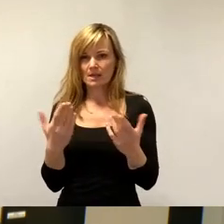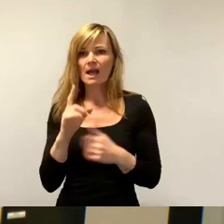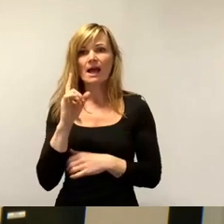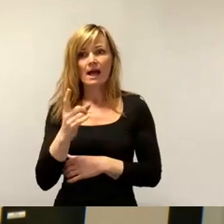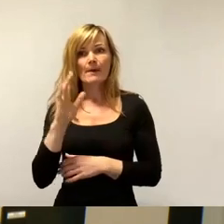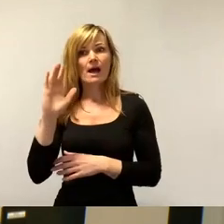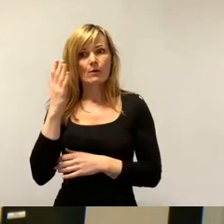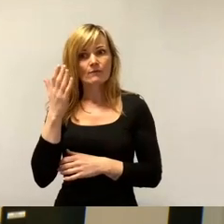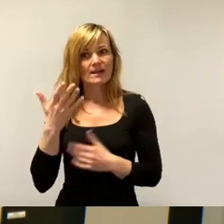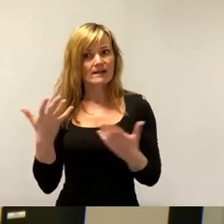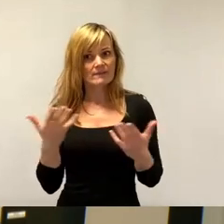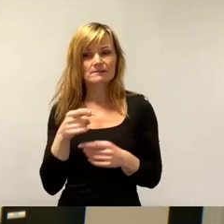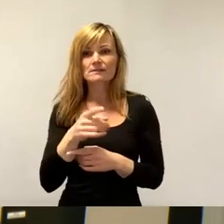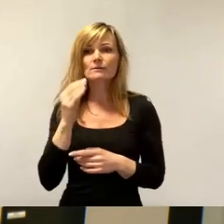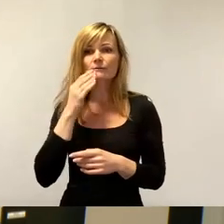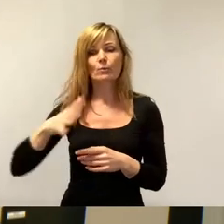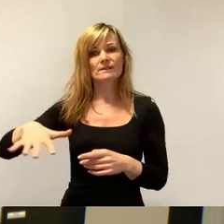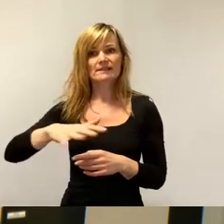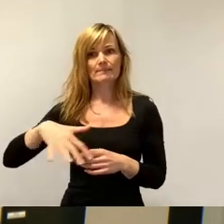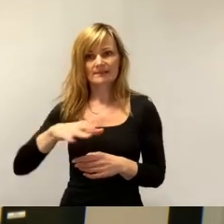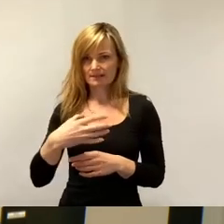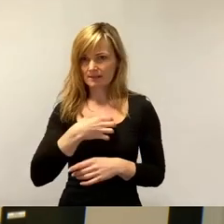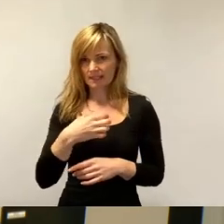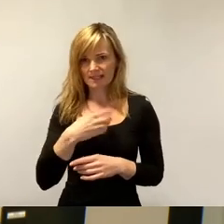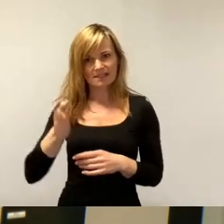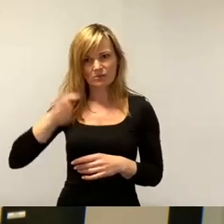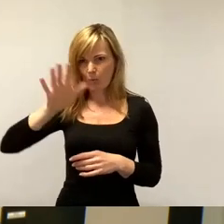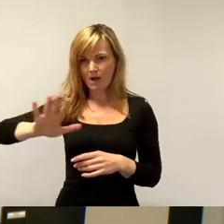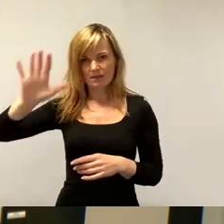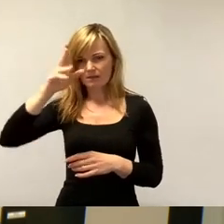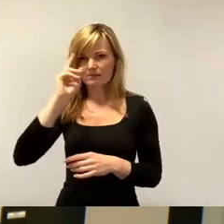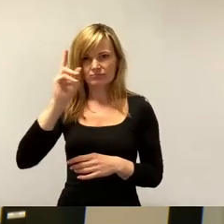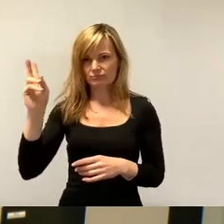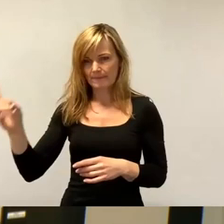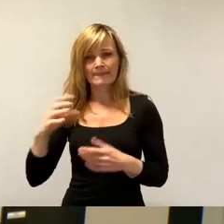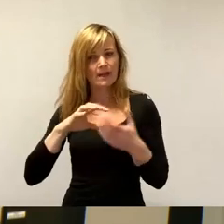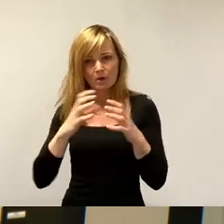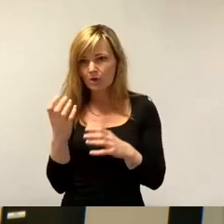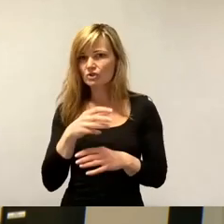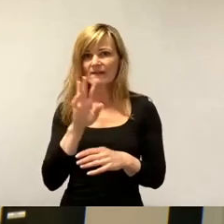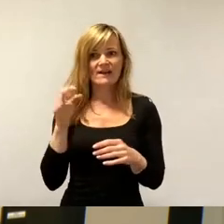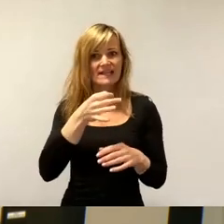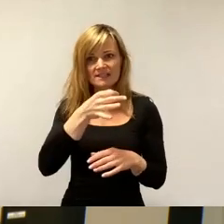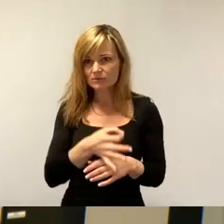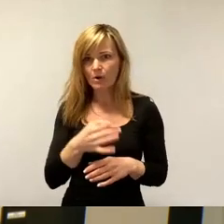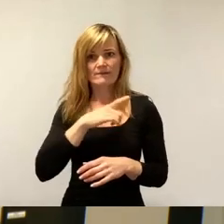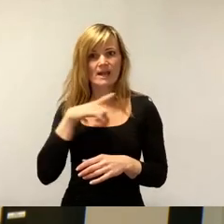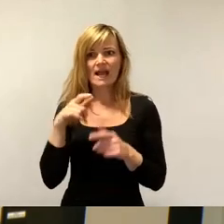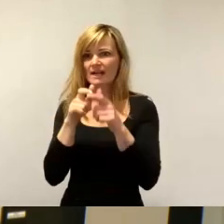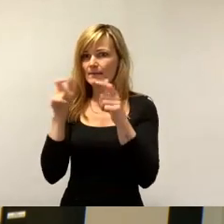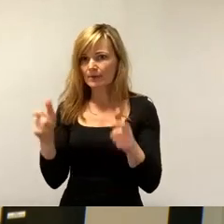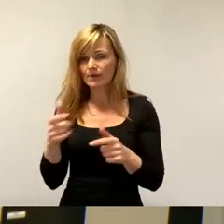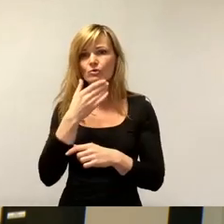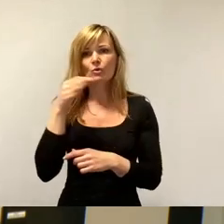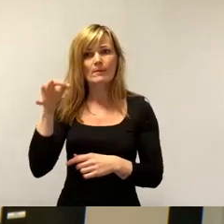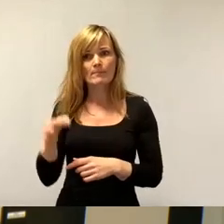diese Wohngebiete nicht im Dresdner Norden liegen. Nicht in Klotsche, nicht in Weichsdorf, nicht in Langebrück und nicht in Schönborn. Das